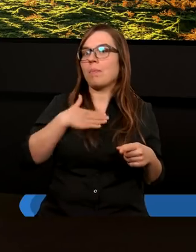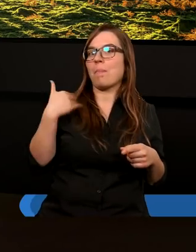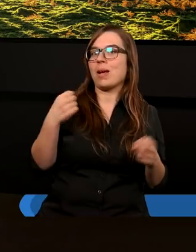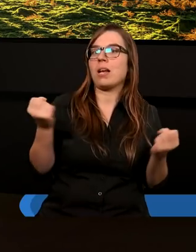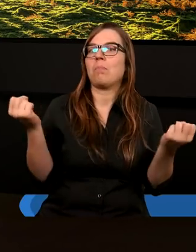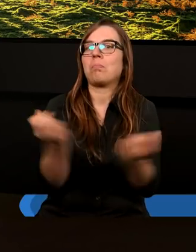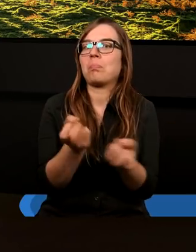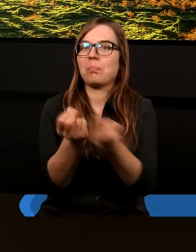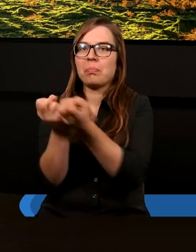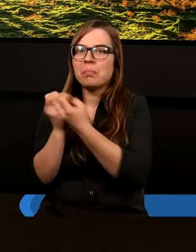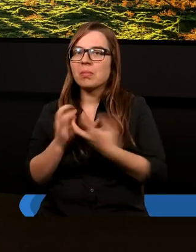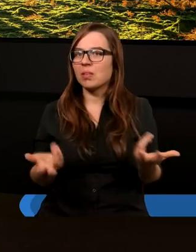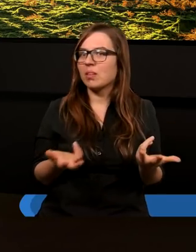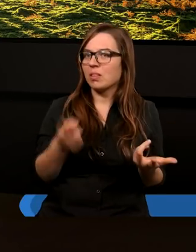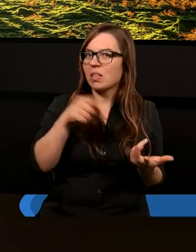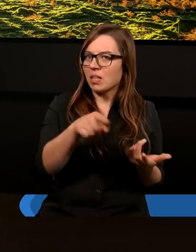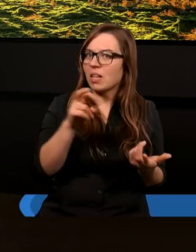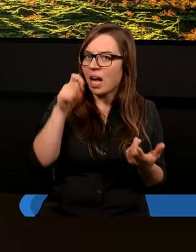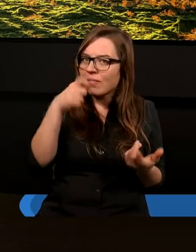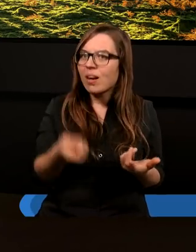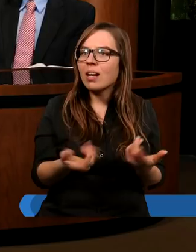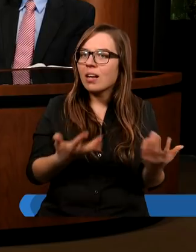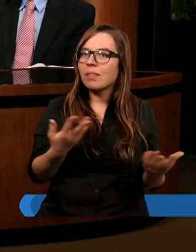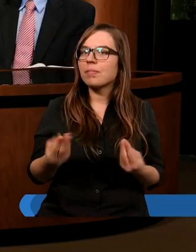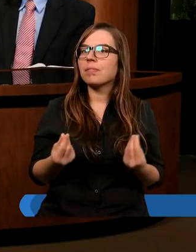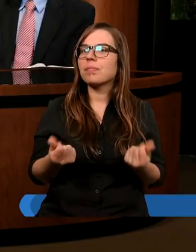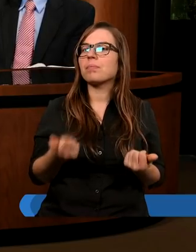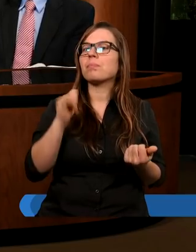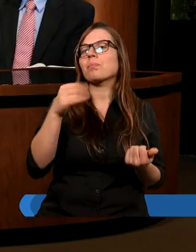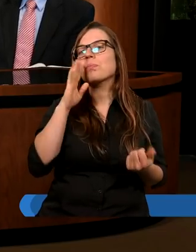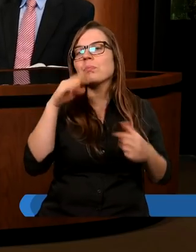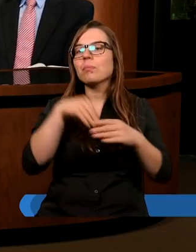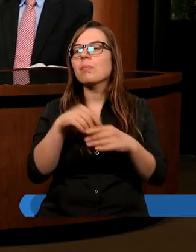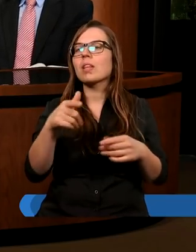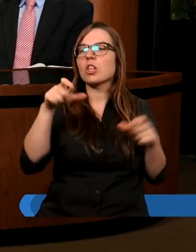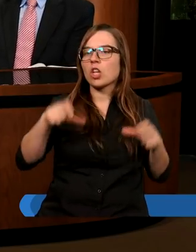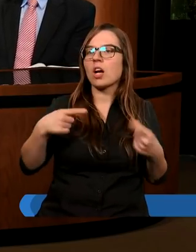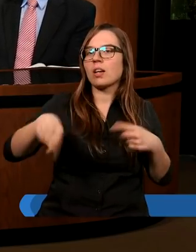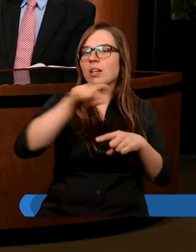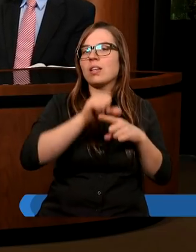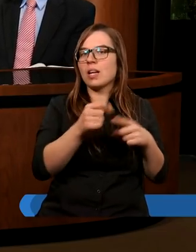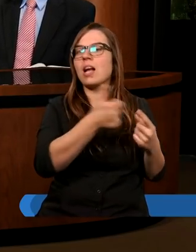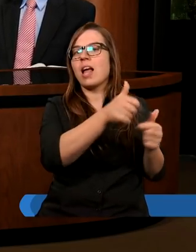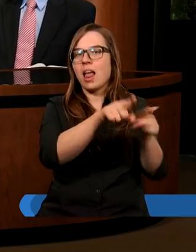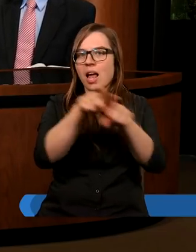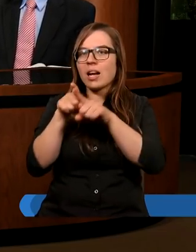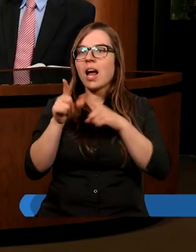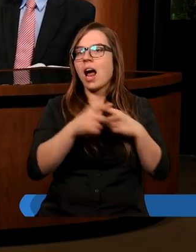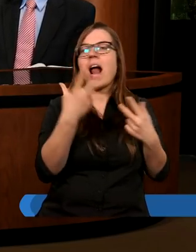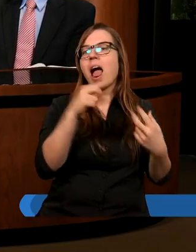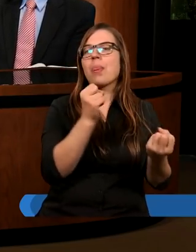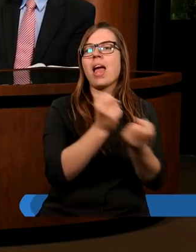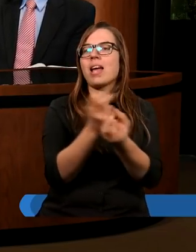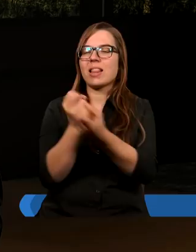identyczni. Na czym polega ta jedność według Was? Jak tutaj siedzimy, nie jesteśmy jednakowi ani